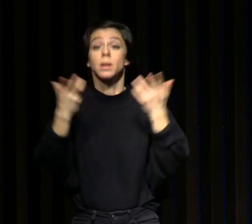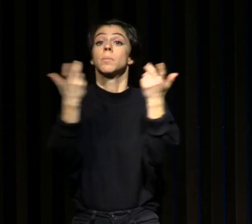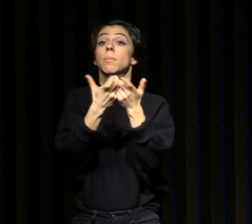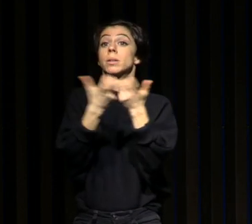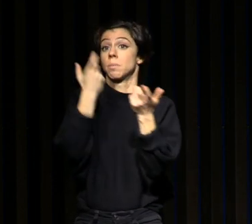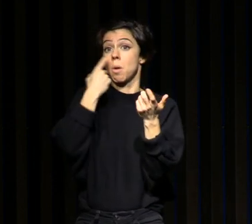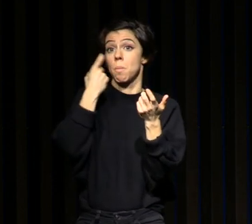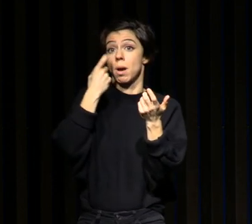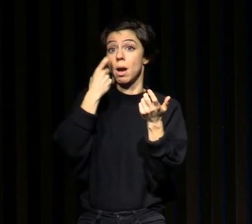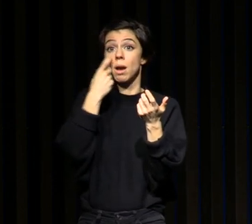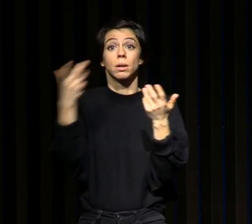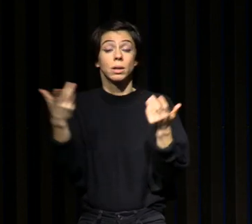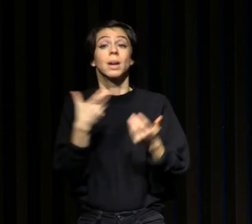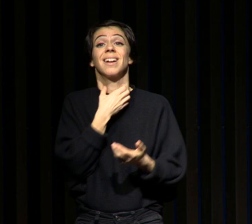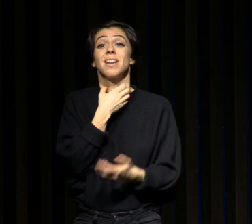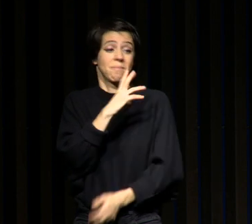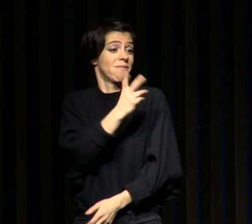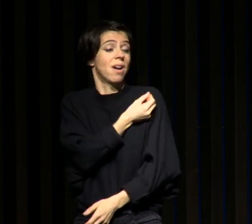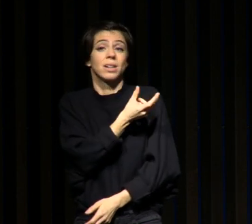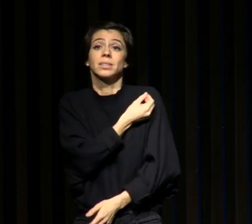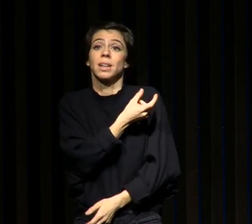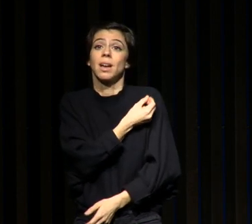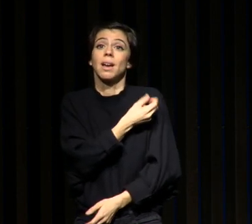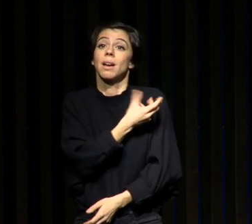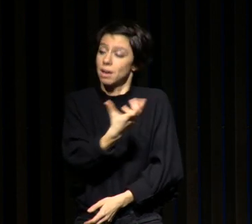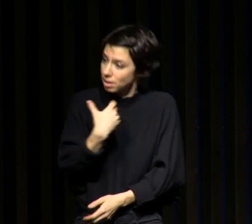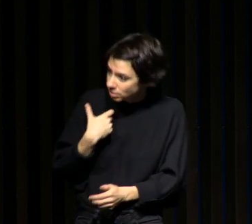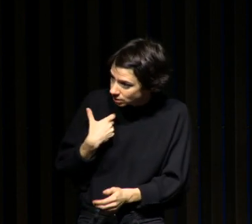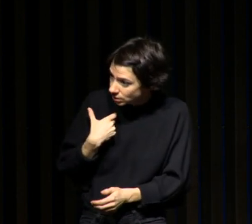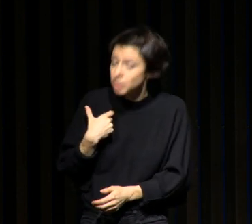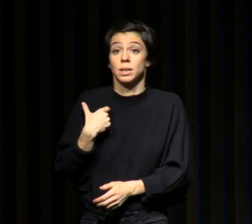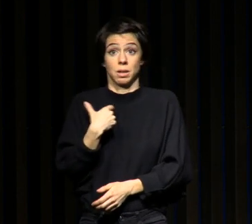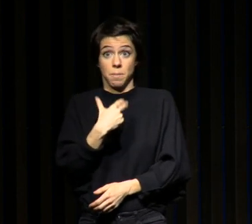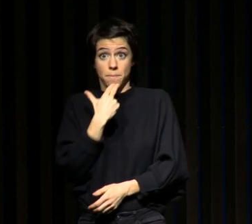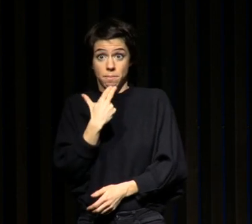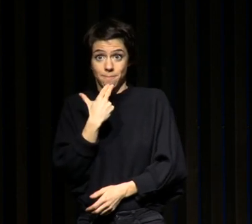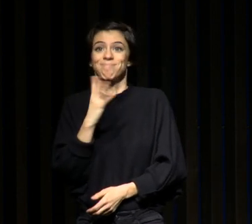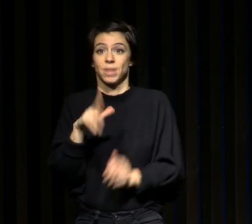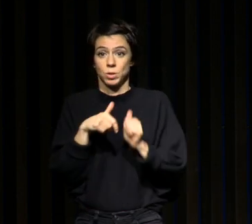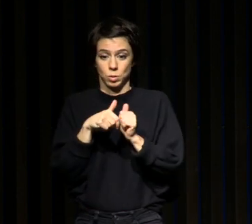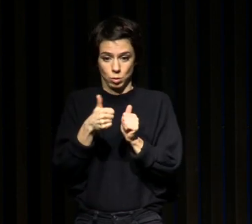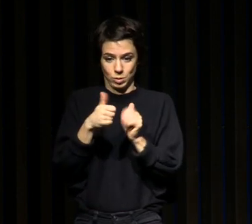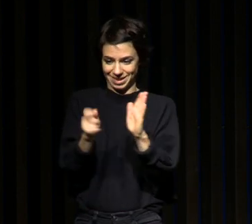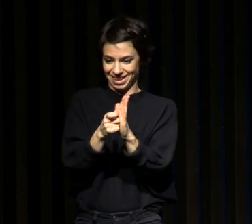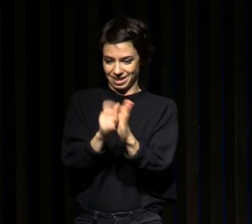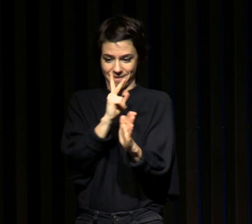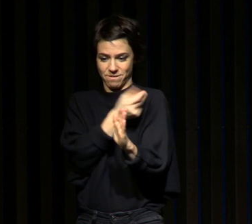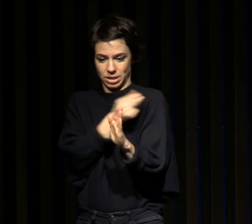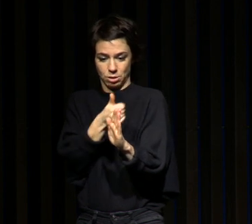de la grippe sont différentes en fonction de la durée de sommeil la semaine qui précède l'injection.